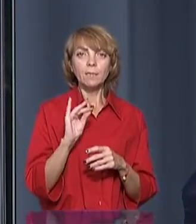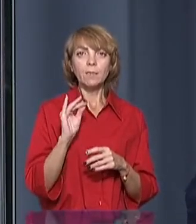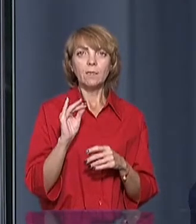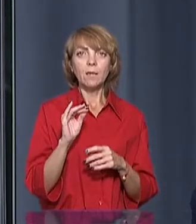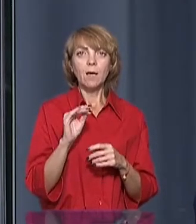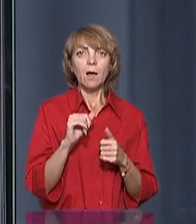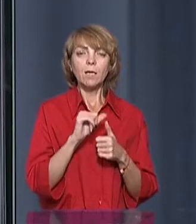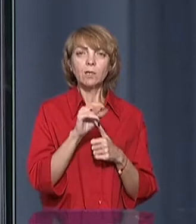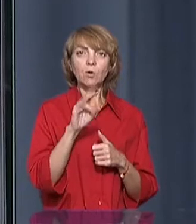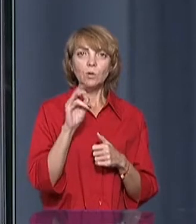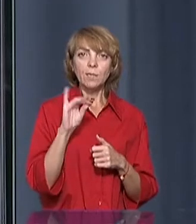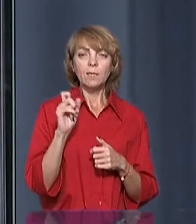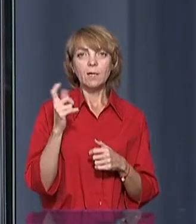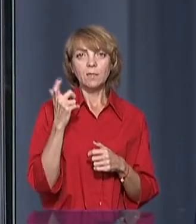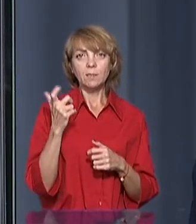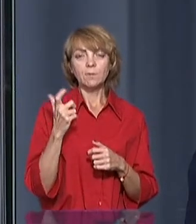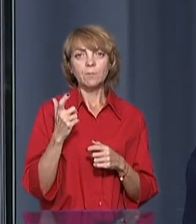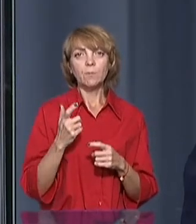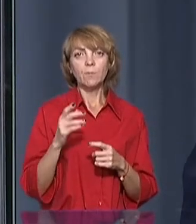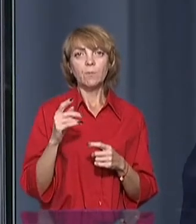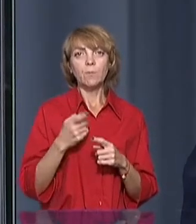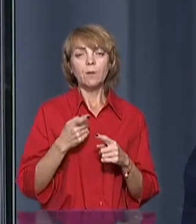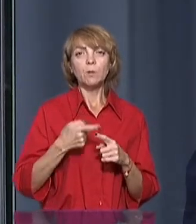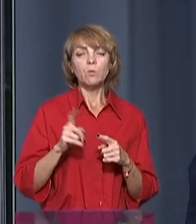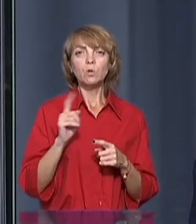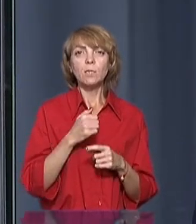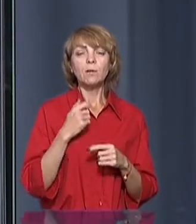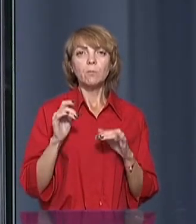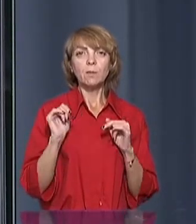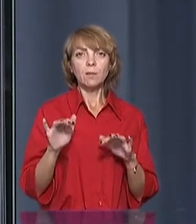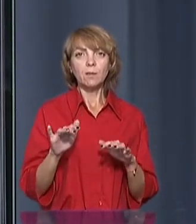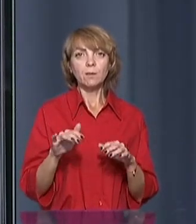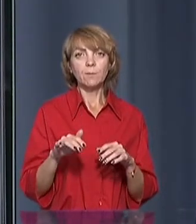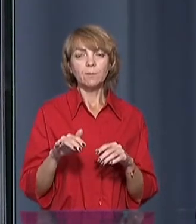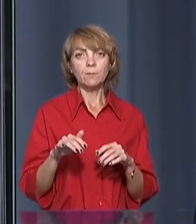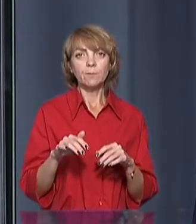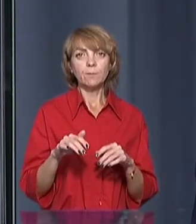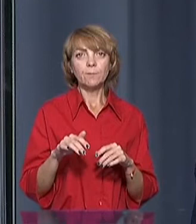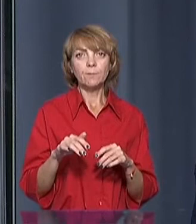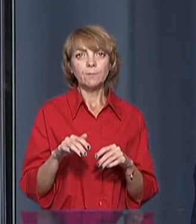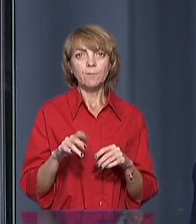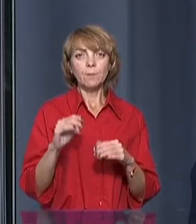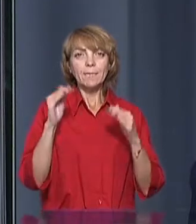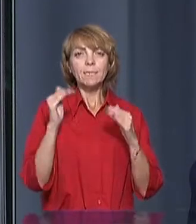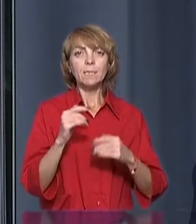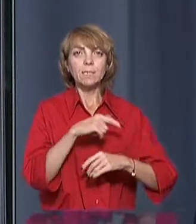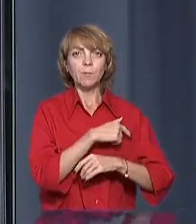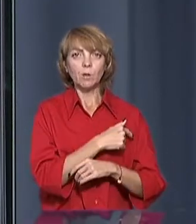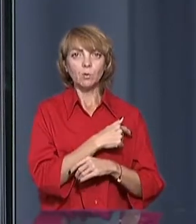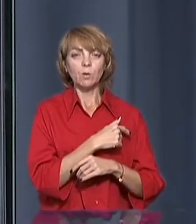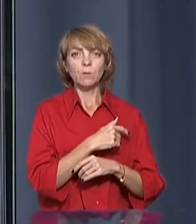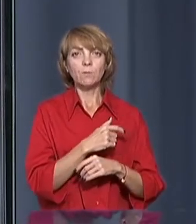альтернативні котлі, газові, тому що насправді при низьких температурах